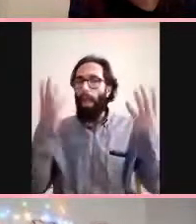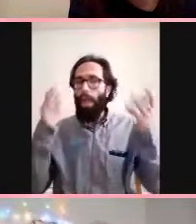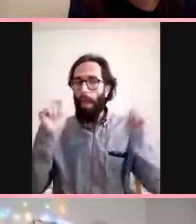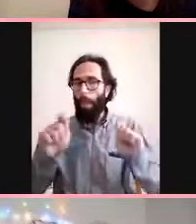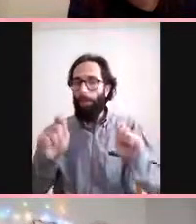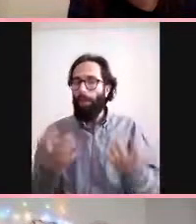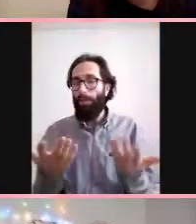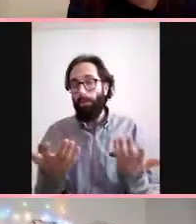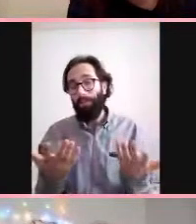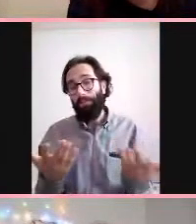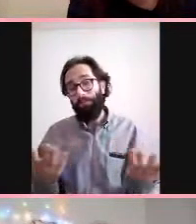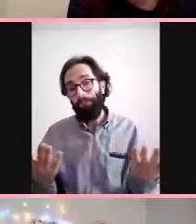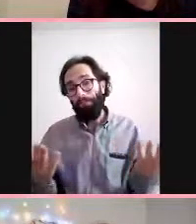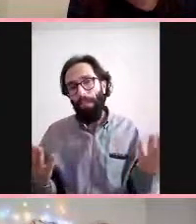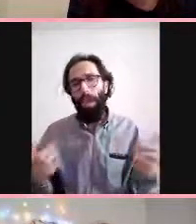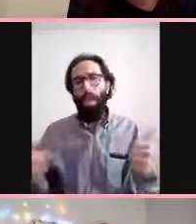oluyor.